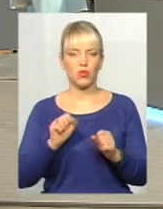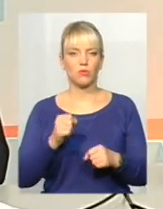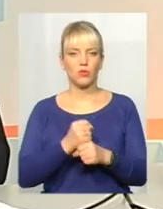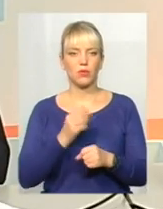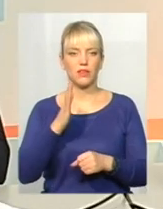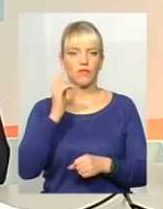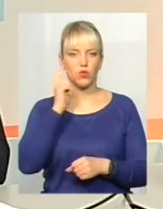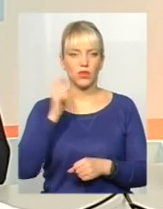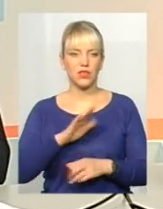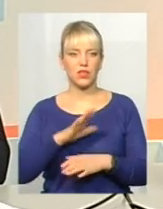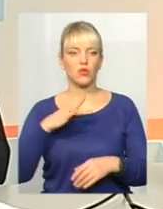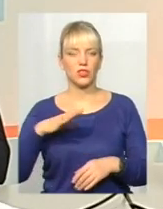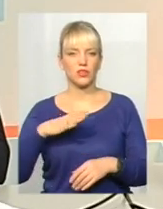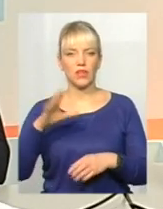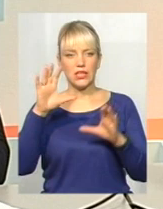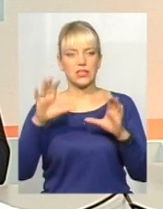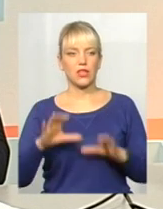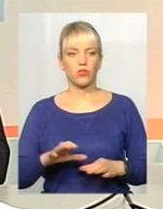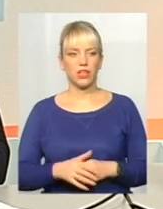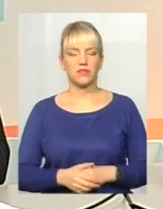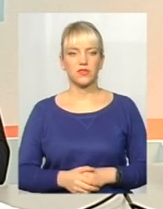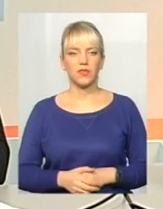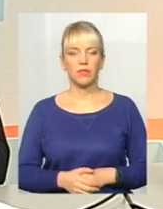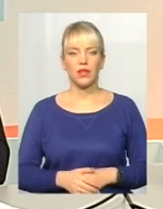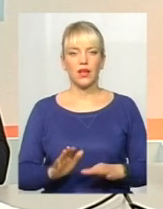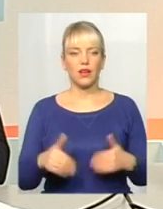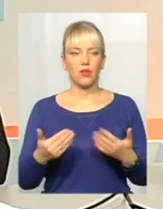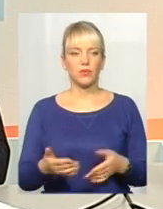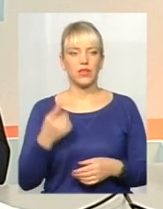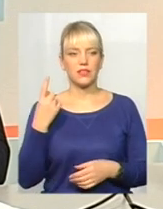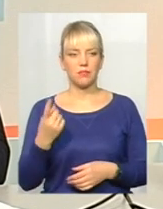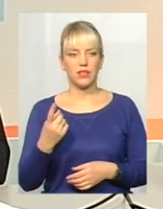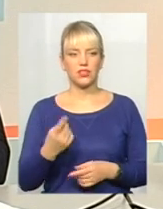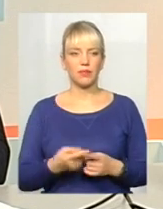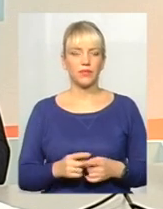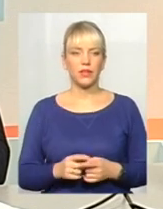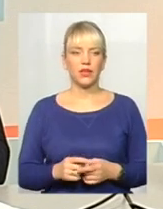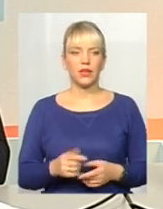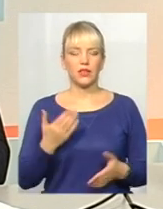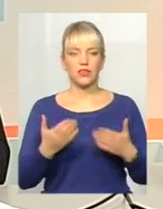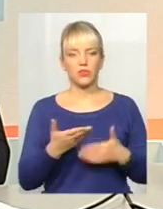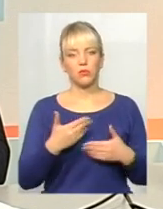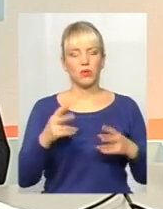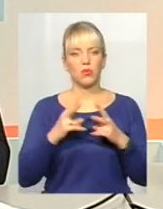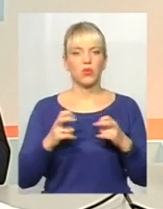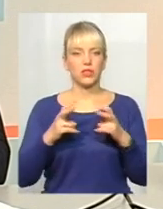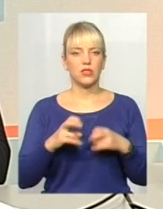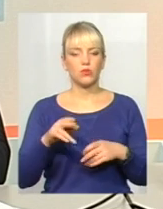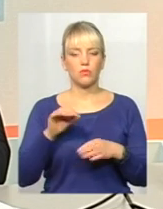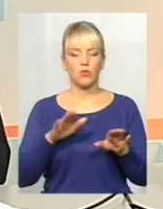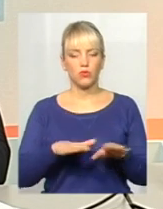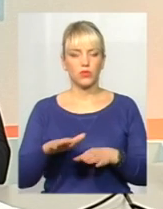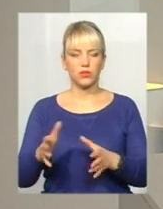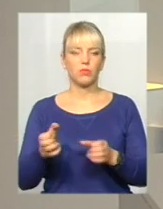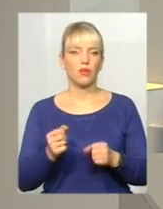очікування законодавства, інфраструктури і чогось іншого. Рекомендації. Перше, в принципі, якщо ми проаналізуємо, подивимося на пункти приєму